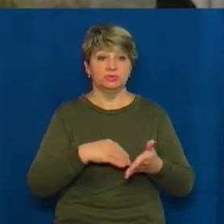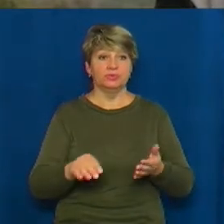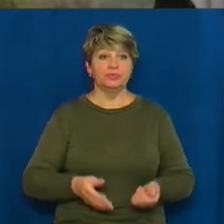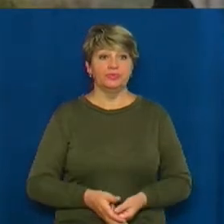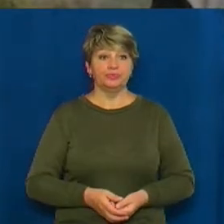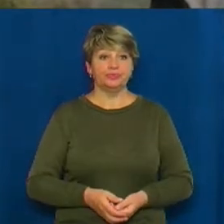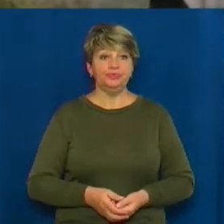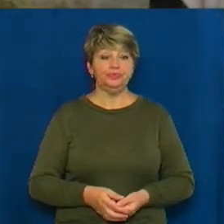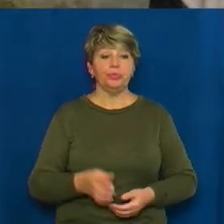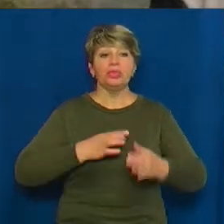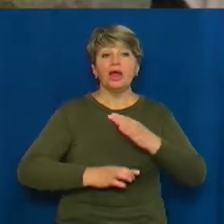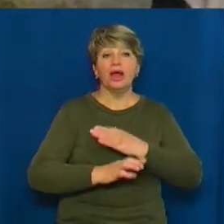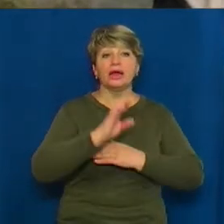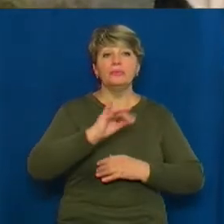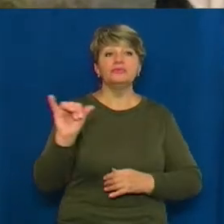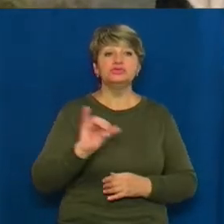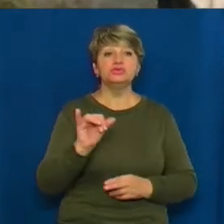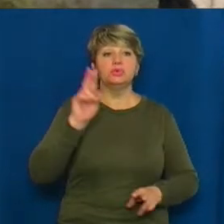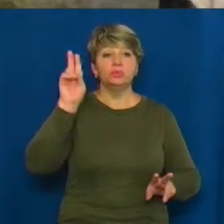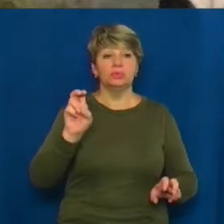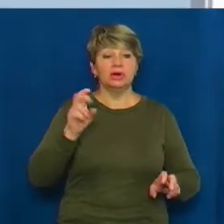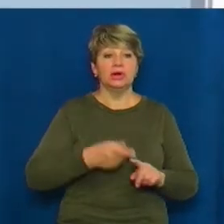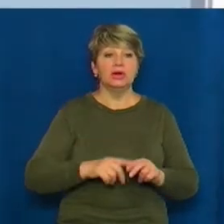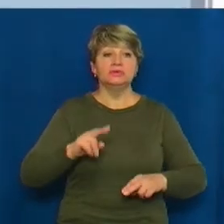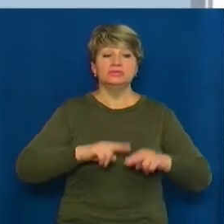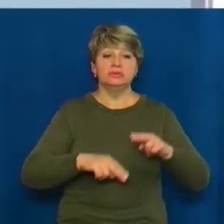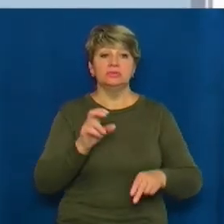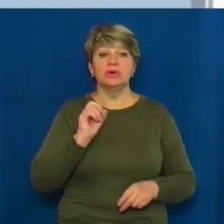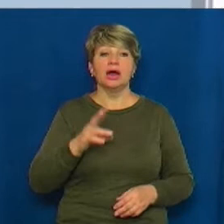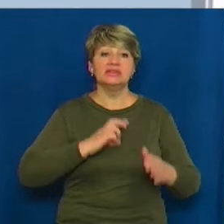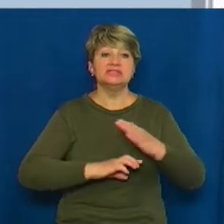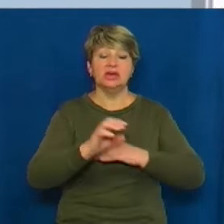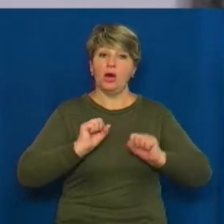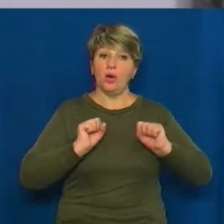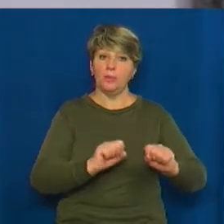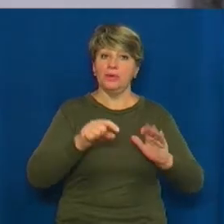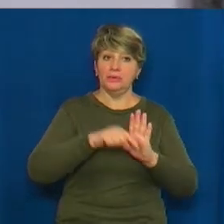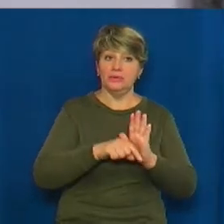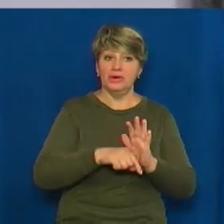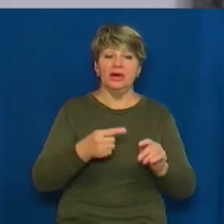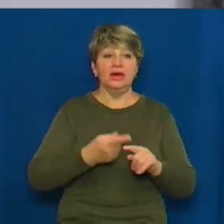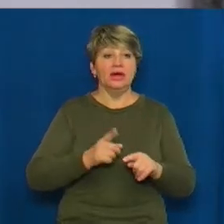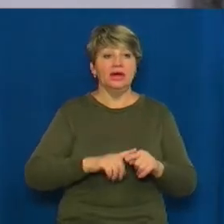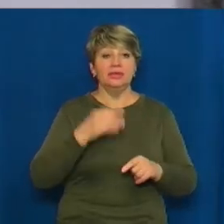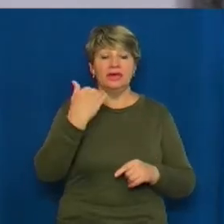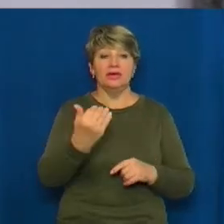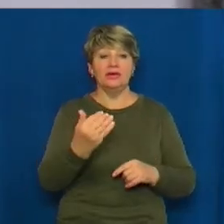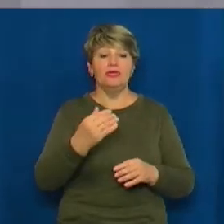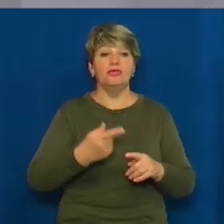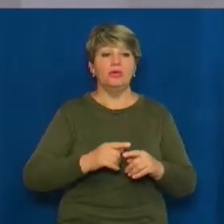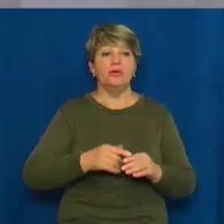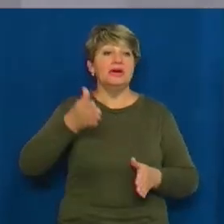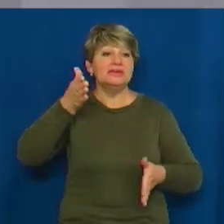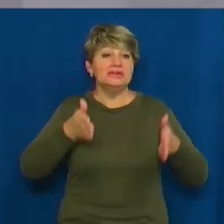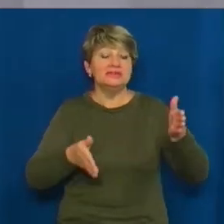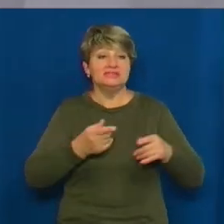Іллінський храм у Суботові будували як церкву оборонного значення. Про це свідчать ось ці бійниці на його стінах. Зі слів керівника